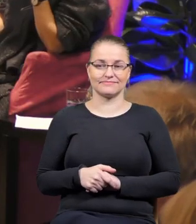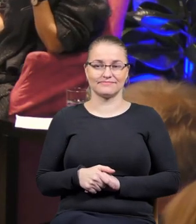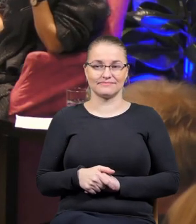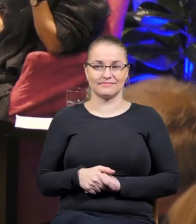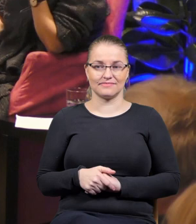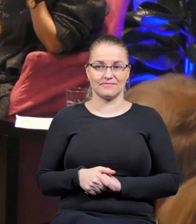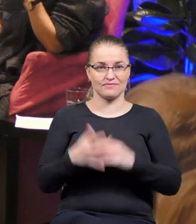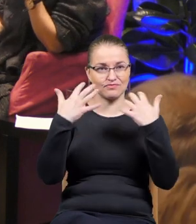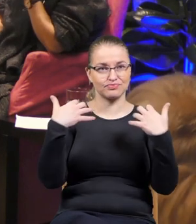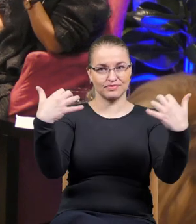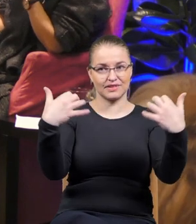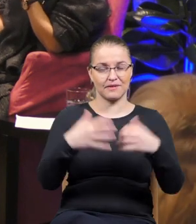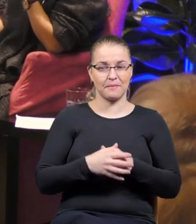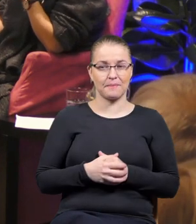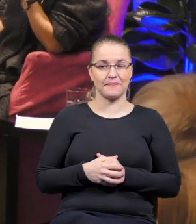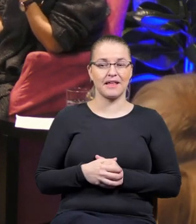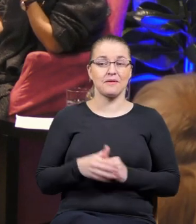Takie bunty społeczne na przykład.